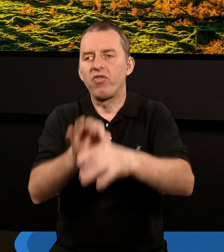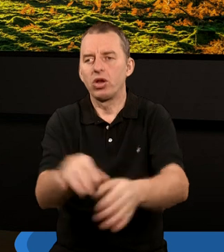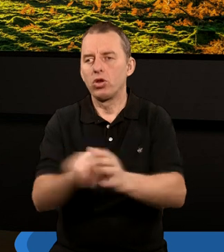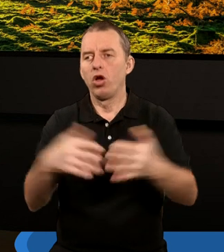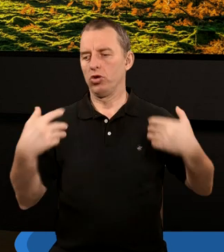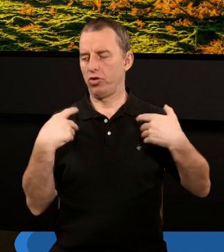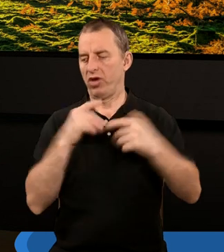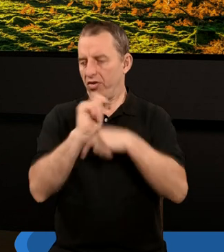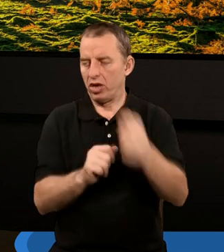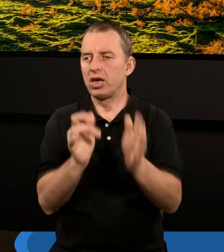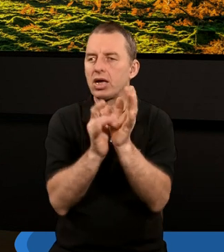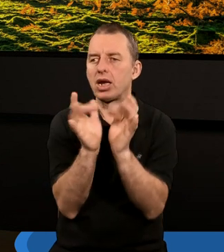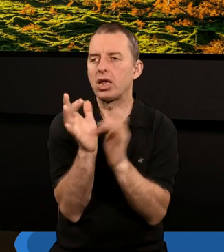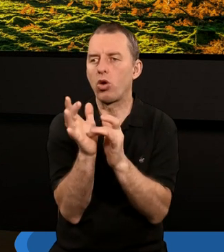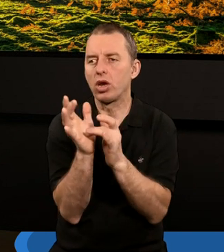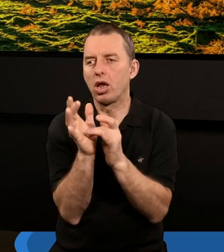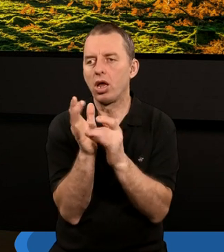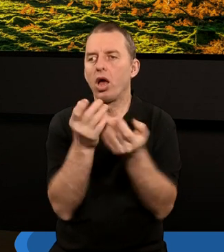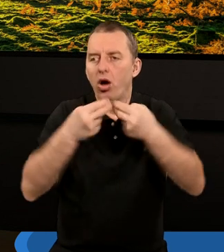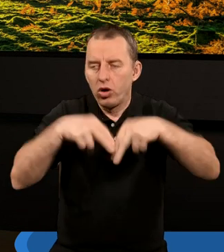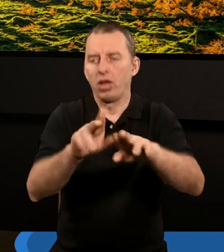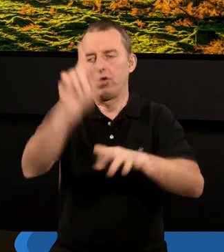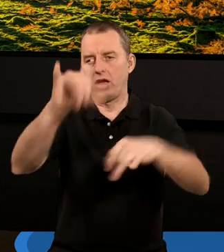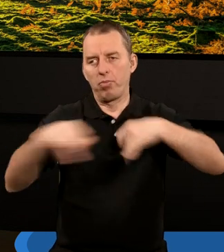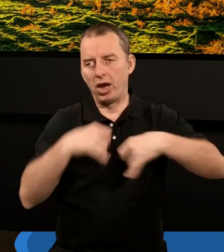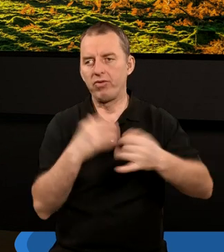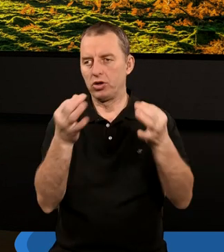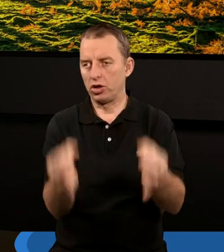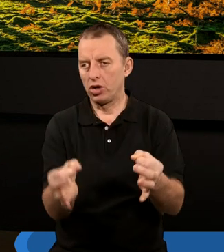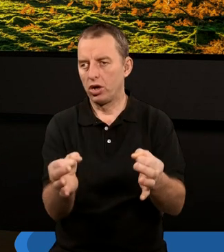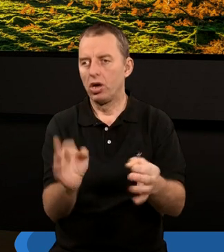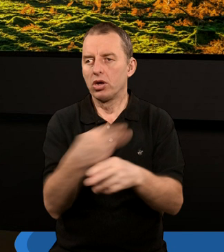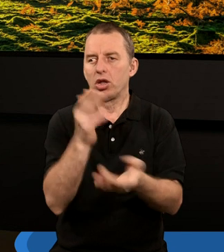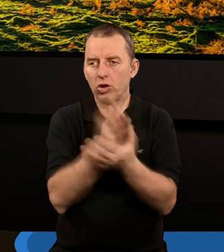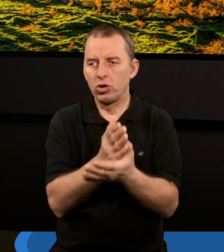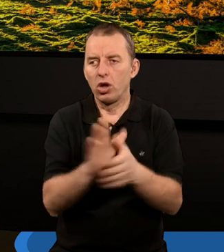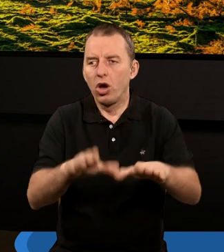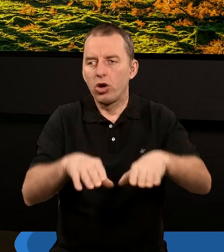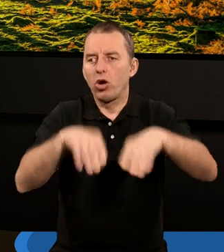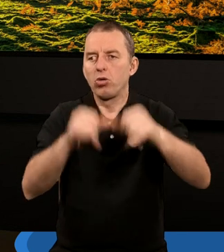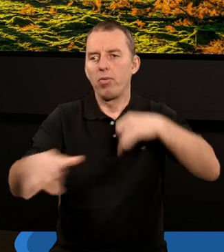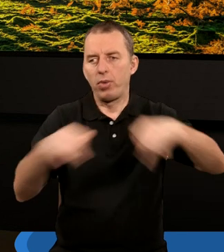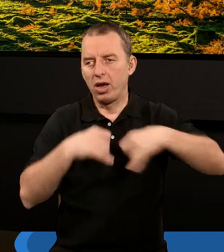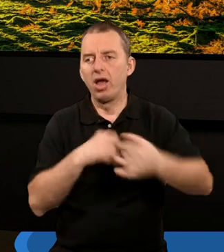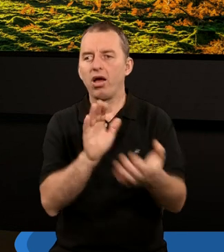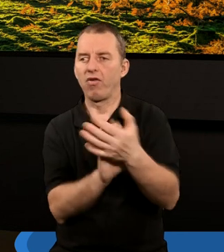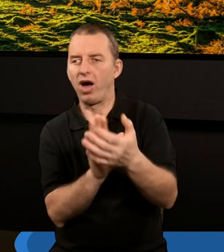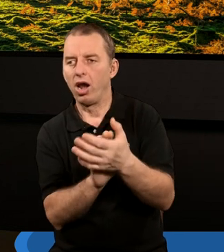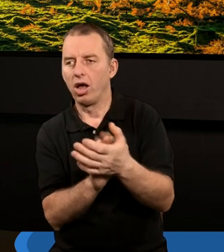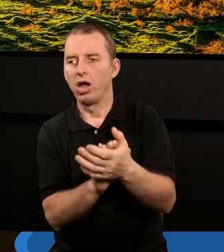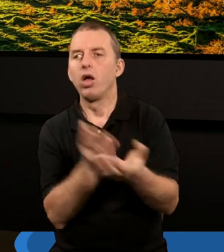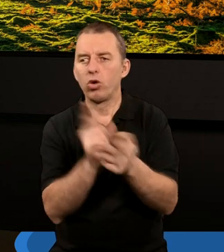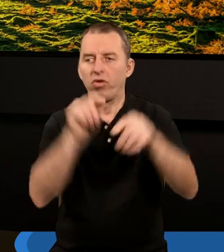nas do żywej więzi z Chrystusem, poddania się jego panowaniu dzisiaj, a kiedy już rozpocznie swoje panowanie w chwale,